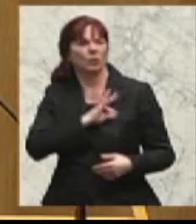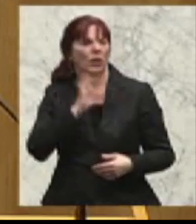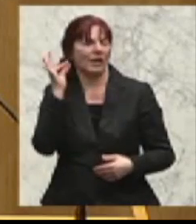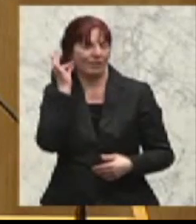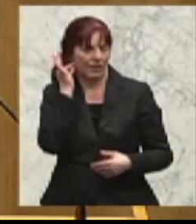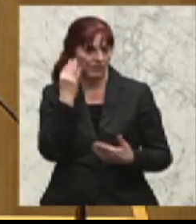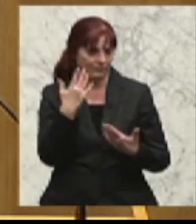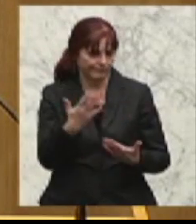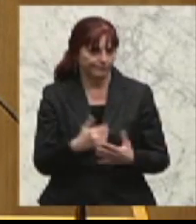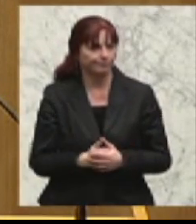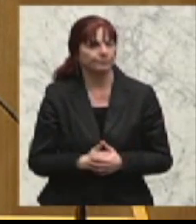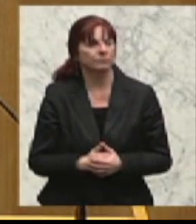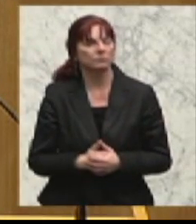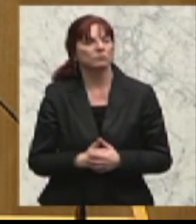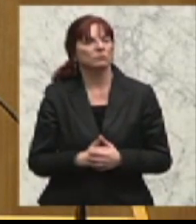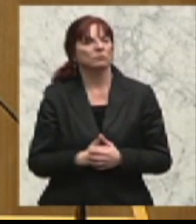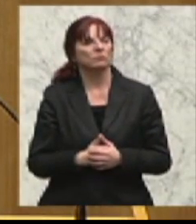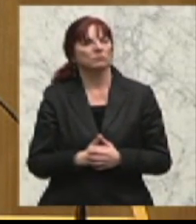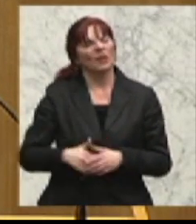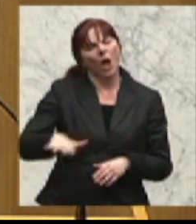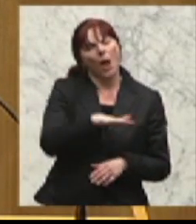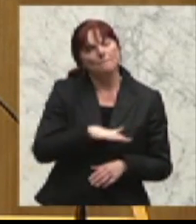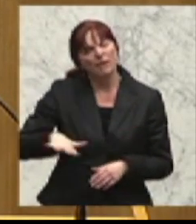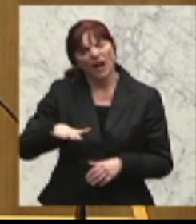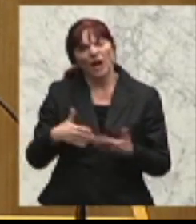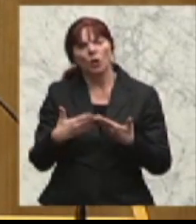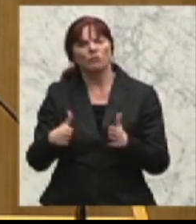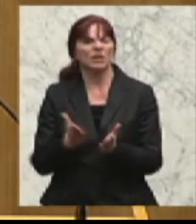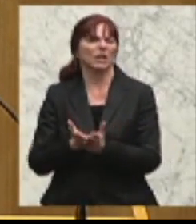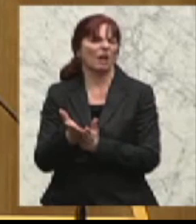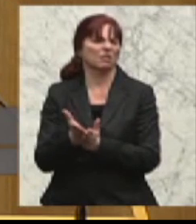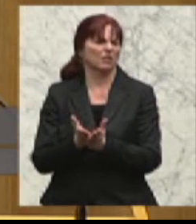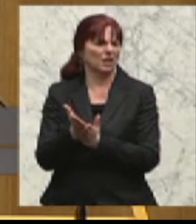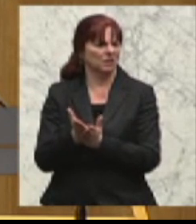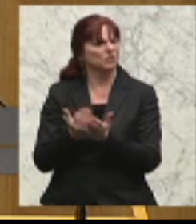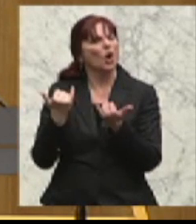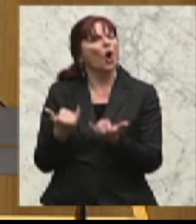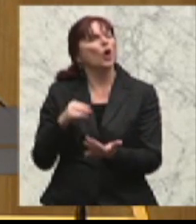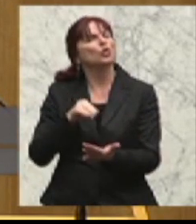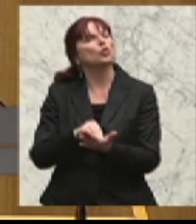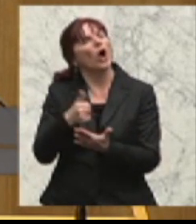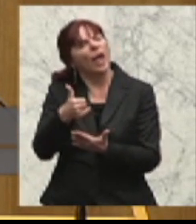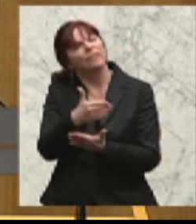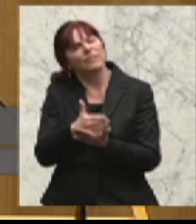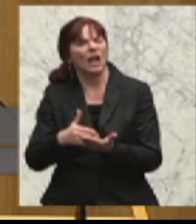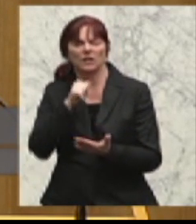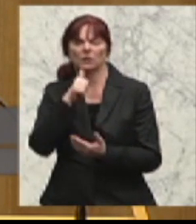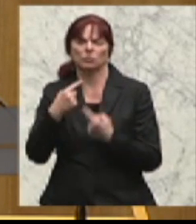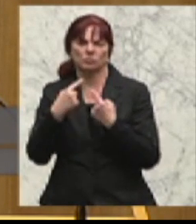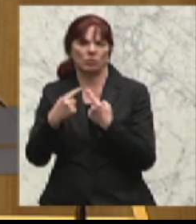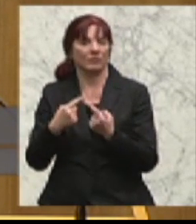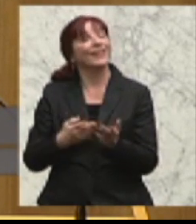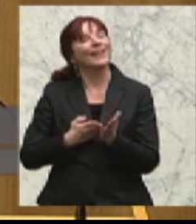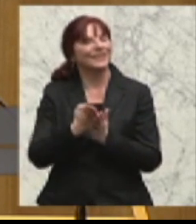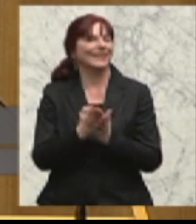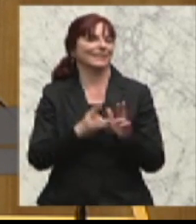Ein Teil oder ein Bereich des öffentlichen Dienstes wurde heute noch nicht beleuchtet, und zwar das Dienstrecht. Und ich darf